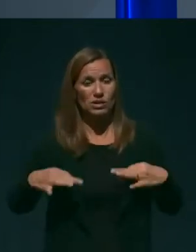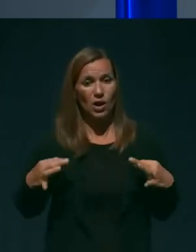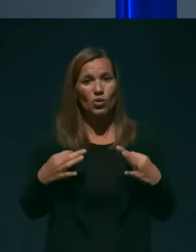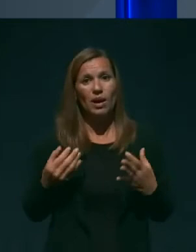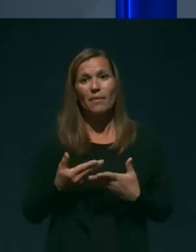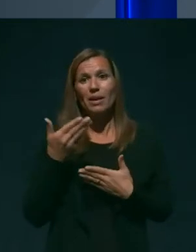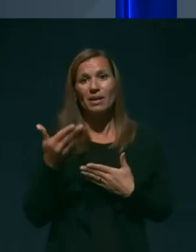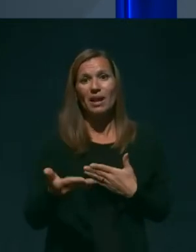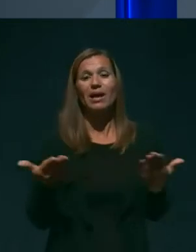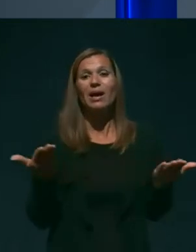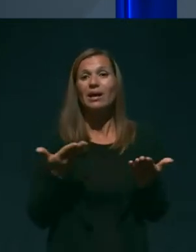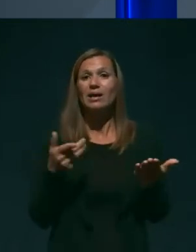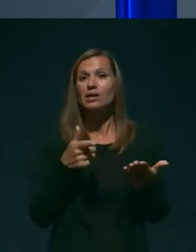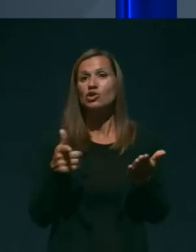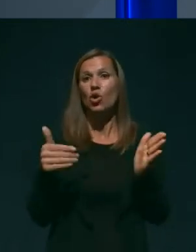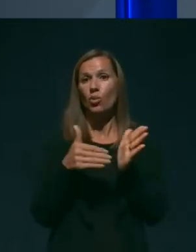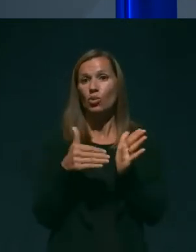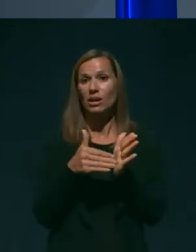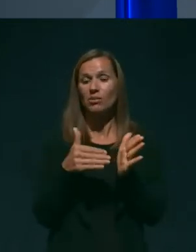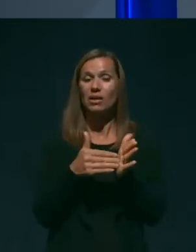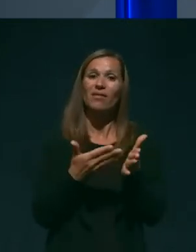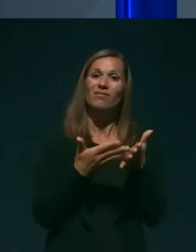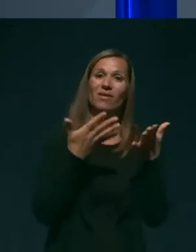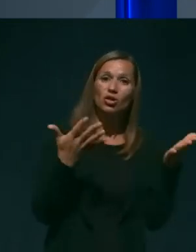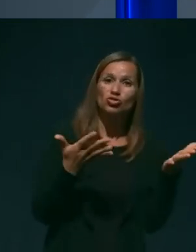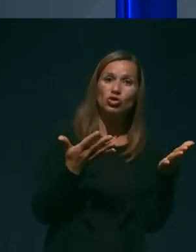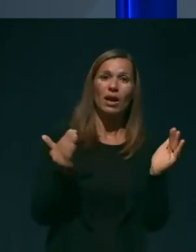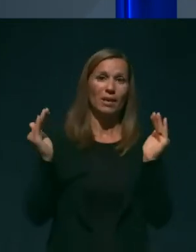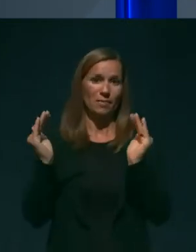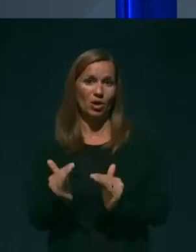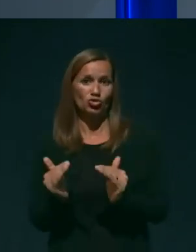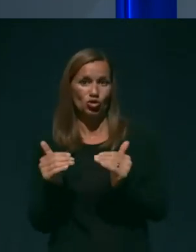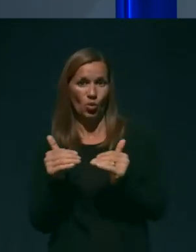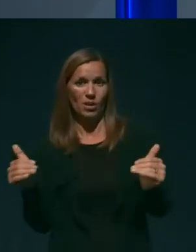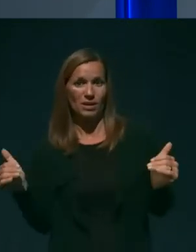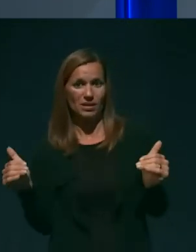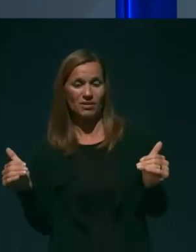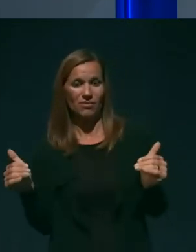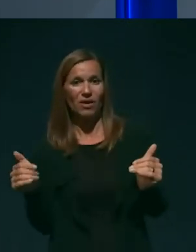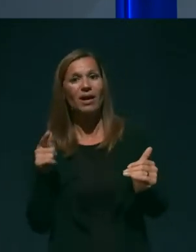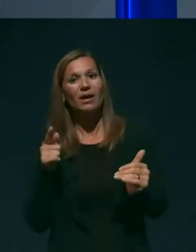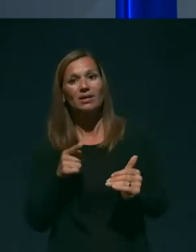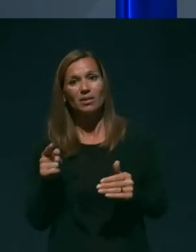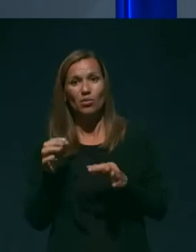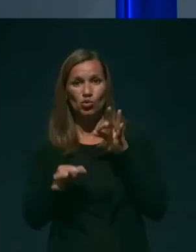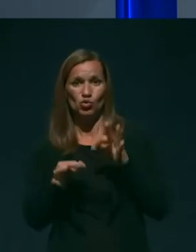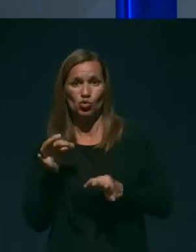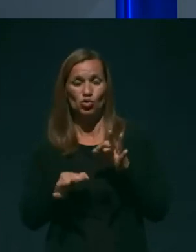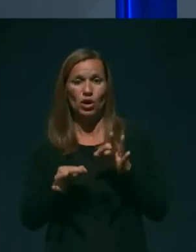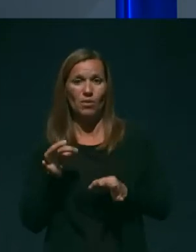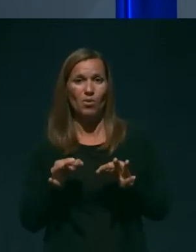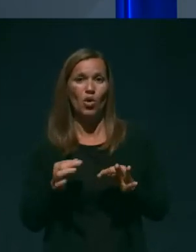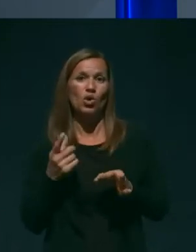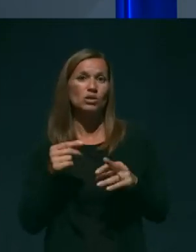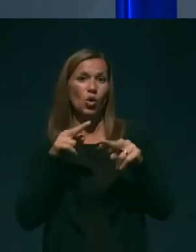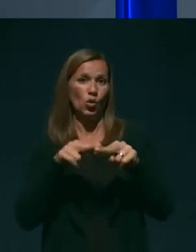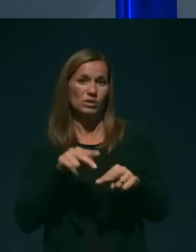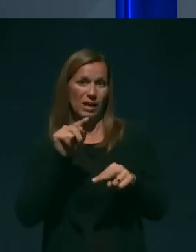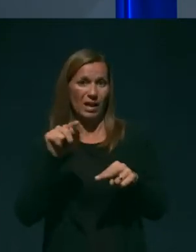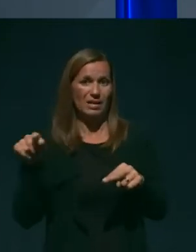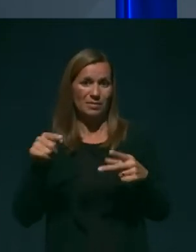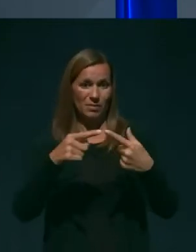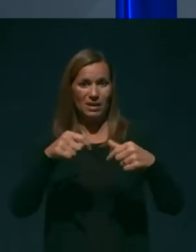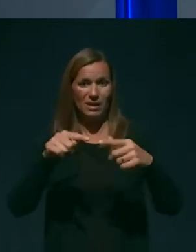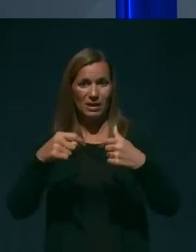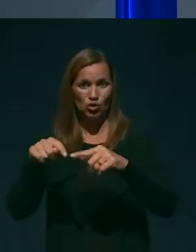kje so potrebne večje ali manjše omejitve in mi seveda poskušamo z ostalimi resorji to uskladiti in zato